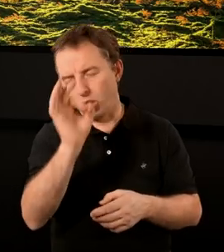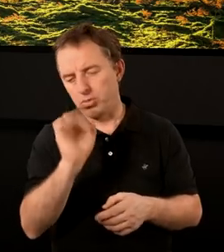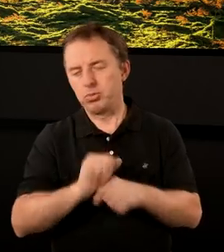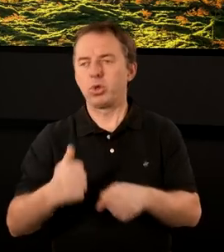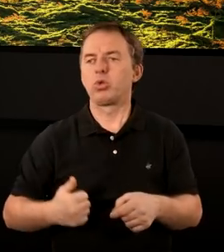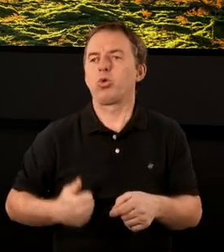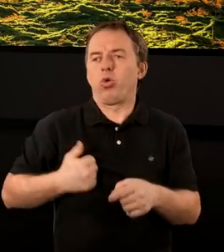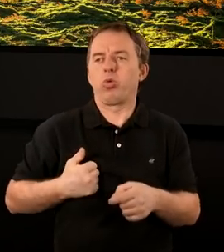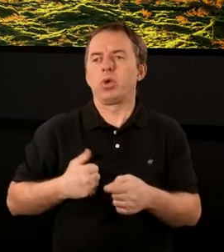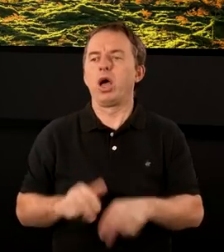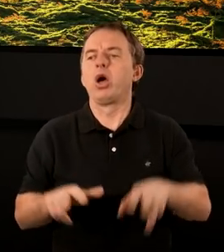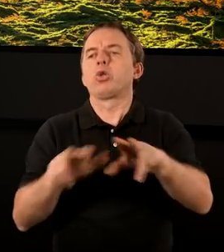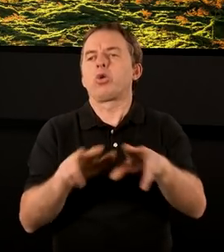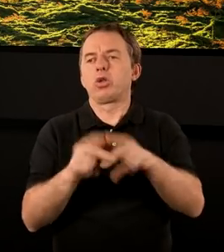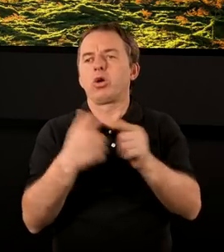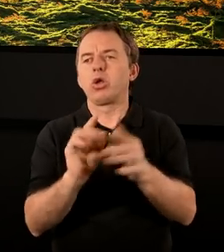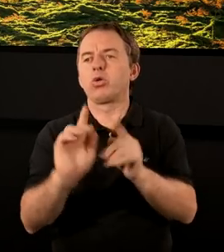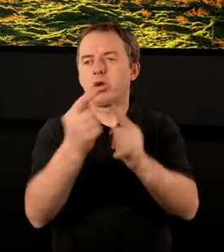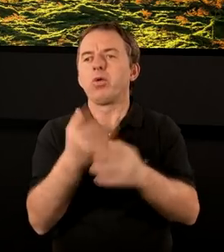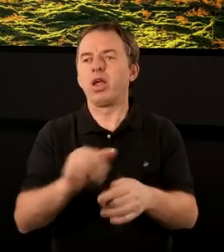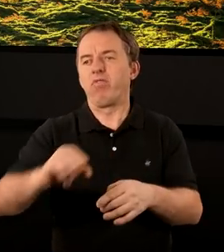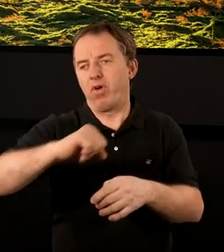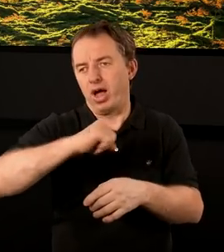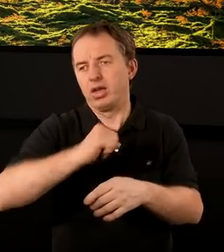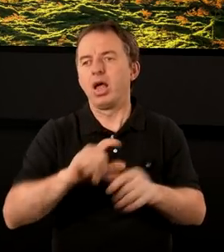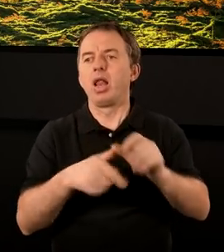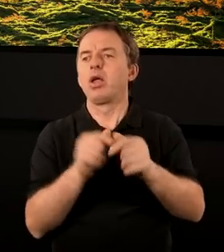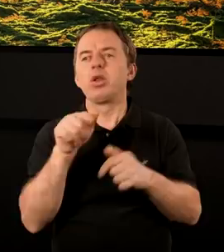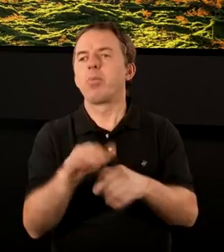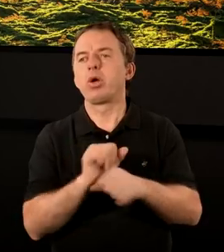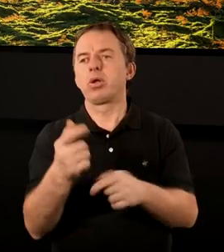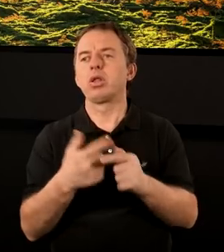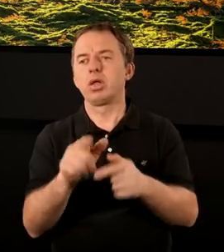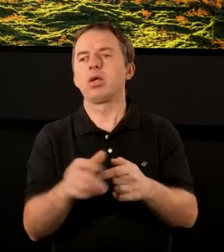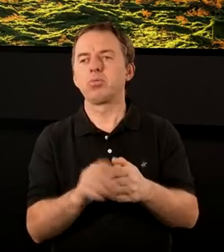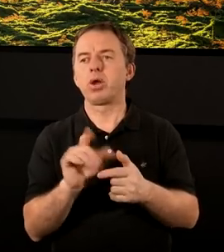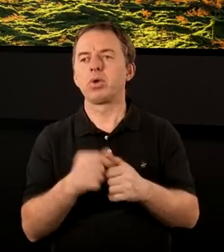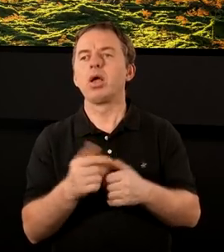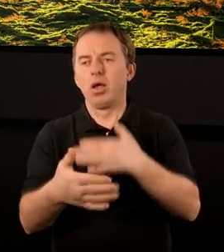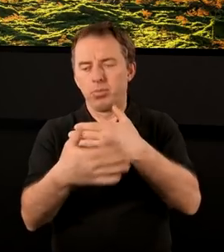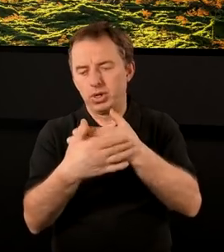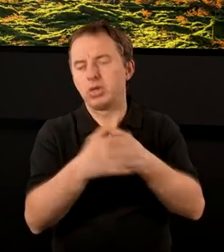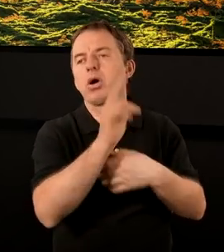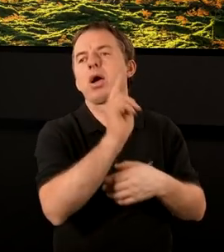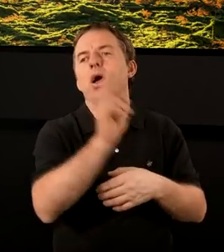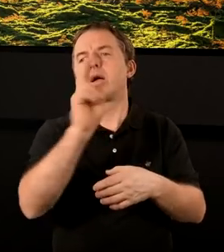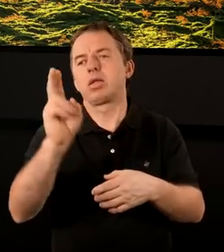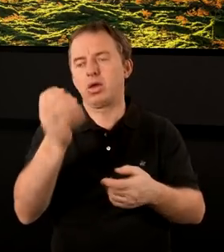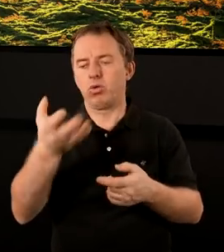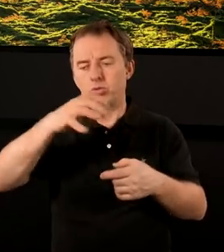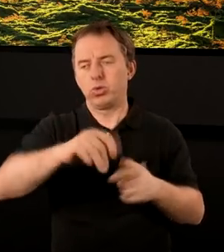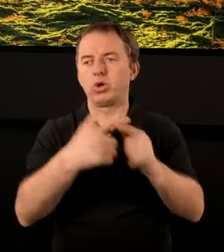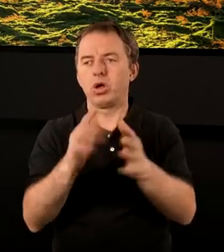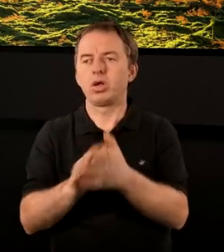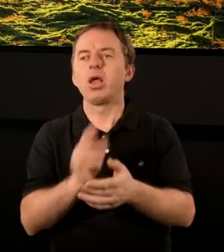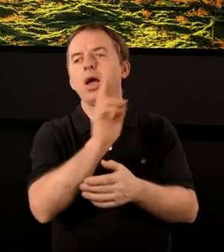Dobrze być dumny z rodziny, z której się pochodzi, to wszystko jest fajne, ale to nie może być kosztem kogoś. Pan Jezus jest blisko każdego zboru.